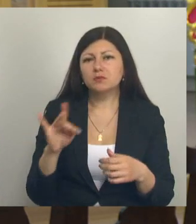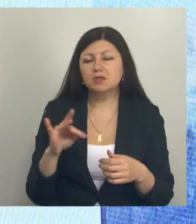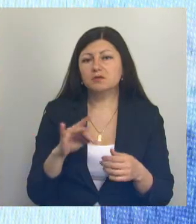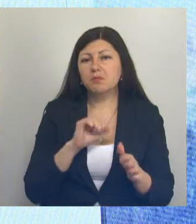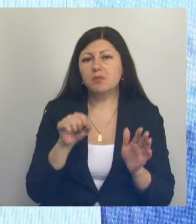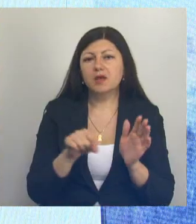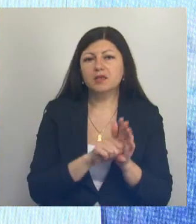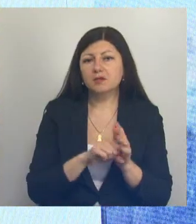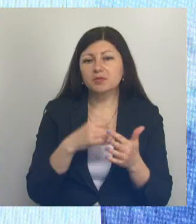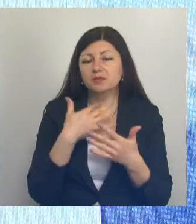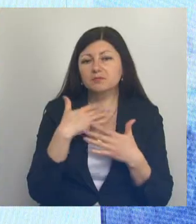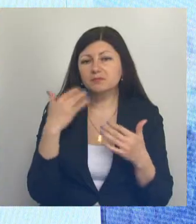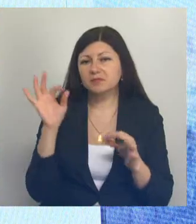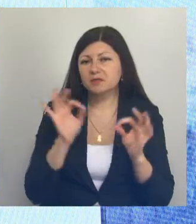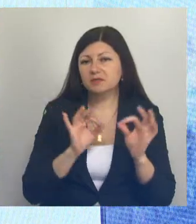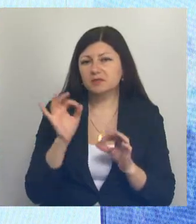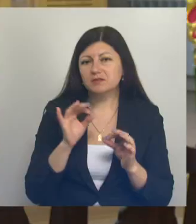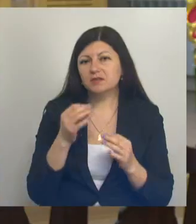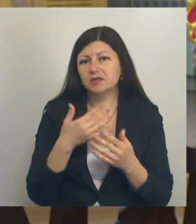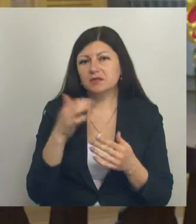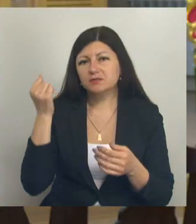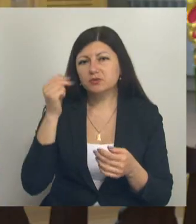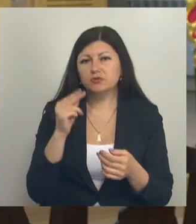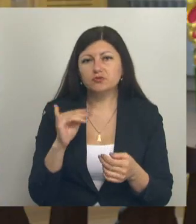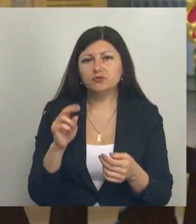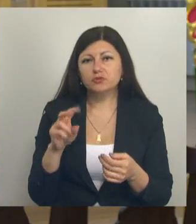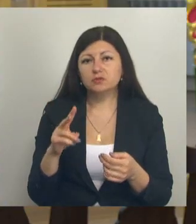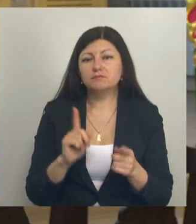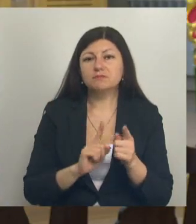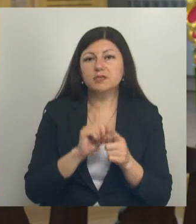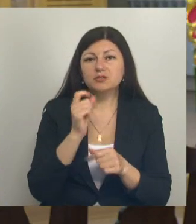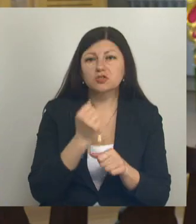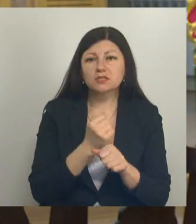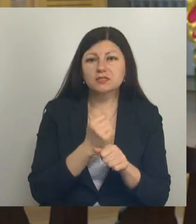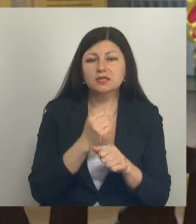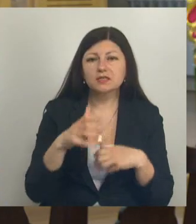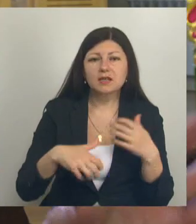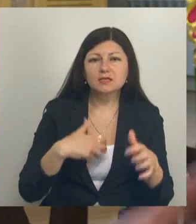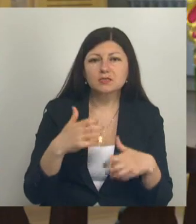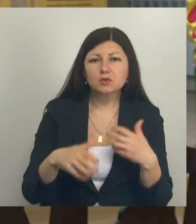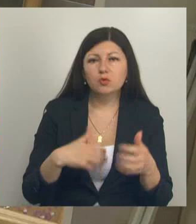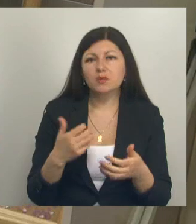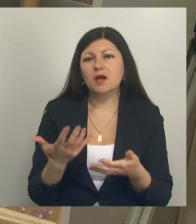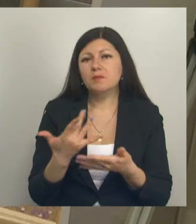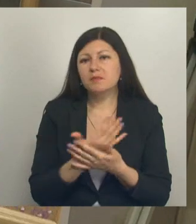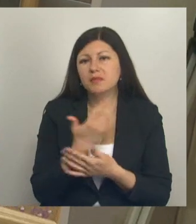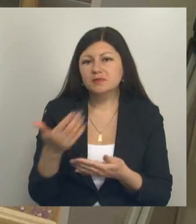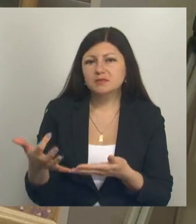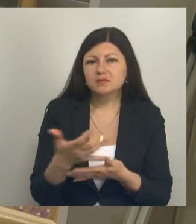погибли. Наши археологи во второй раз стали делать археологические раскопки, собирать коллекции.